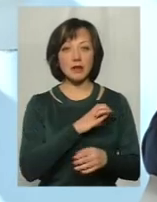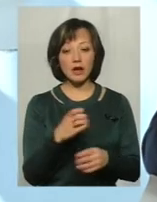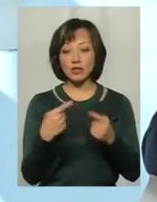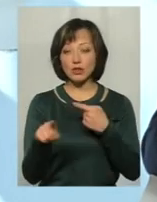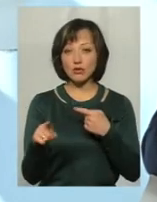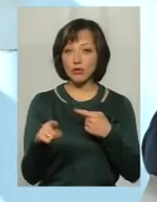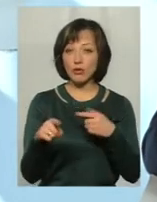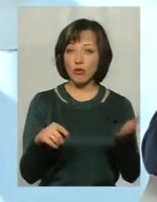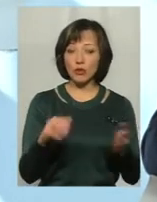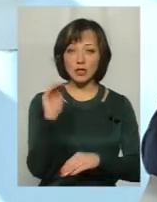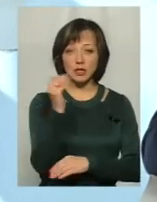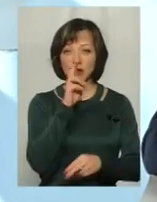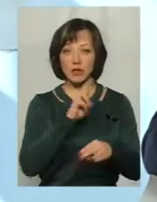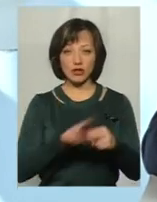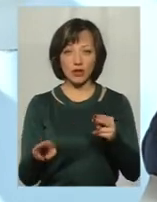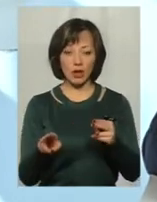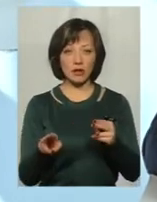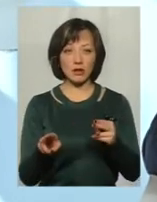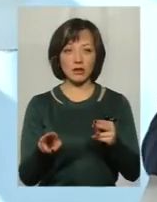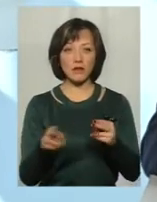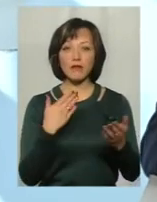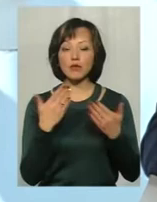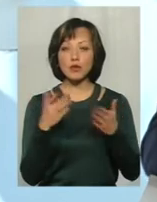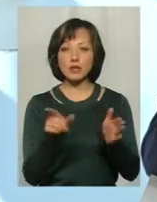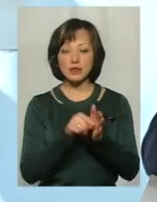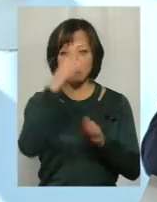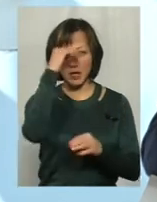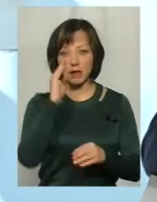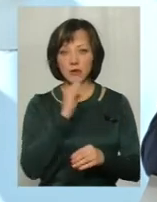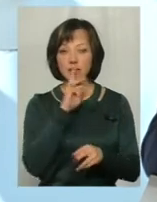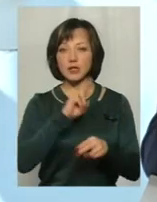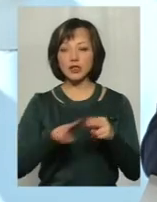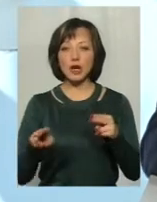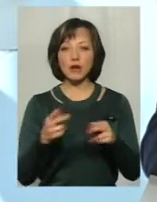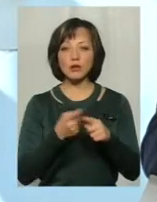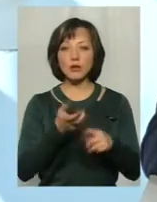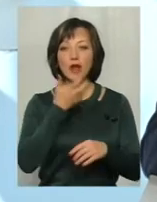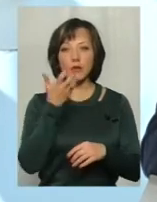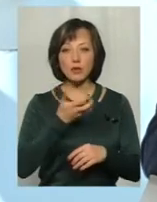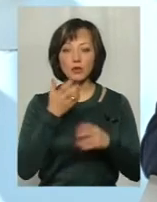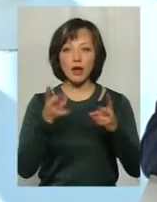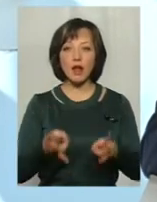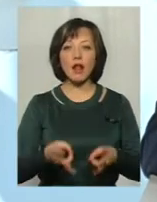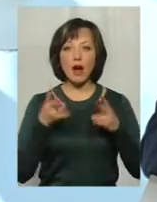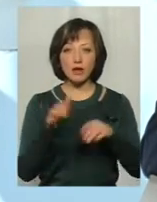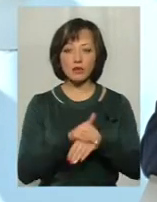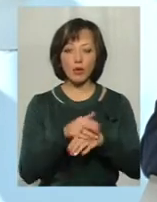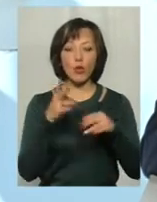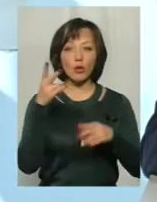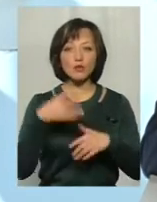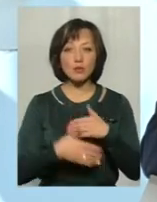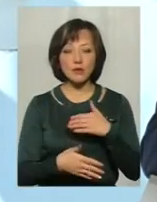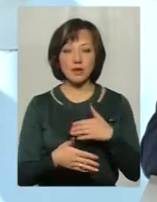іншого боку дитина втрачає. Вона втрачає відносини з батьками, вона втрачає отут теплоту, ласку, розуміння.